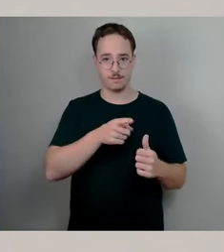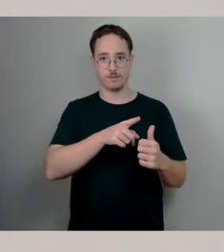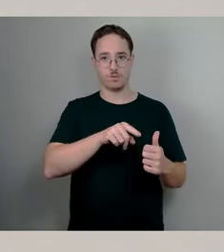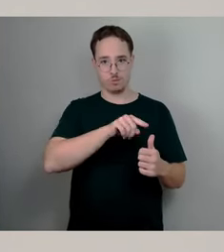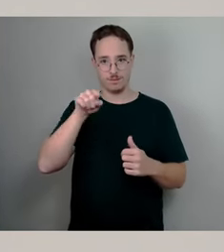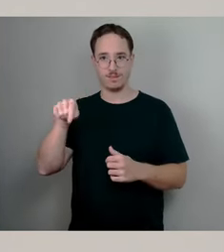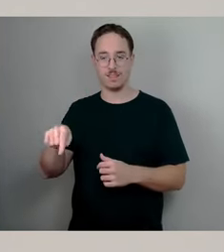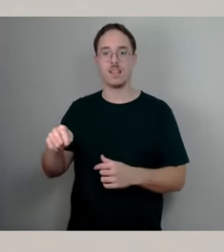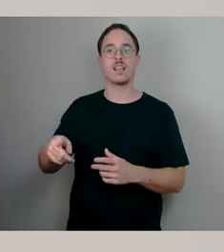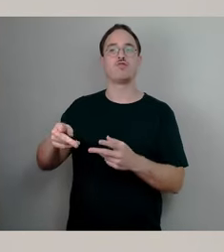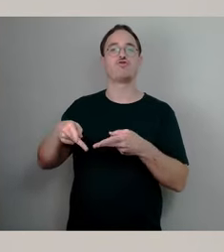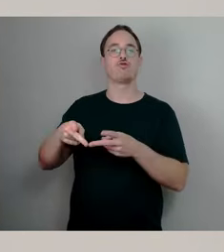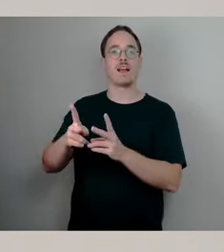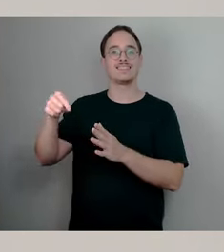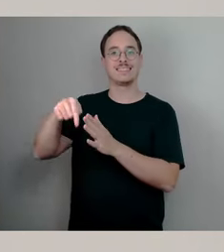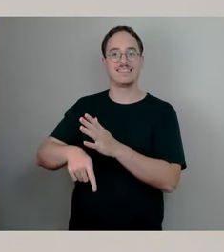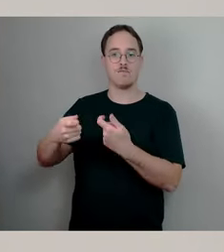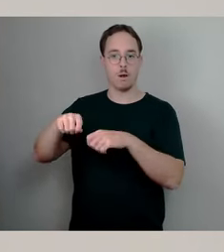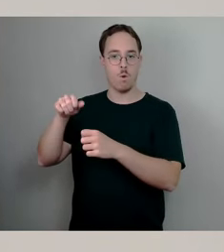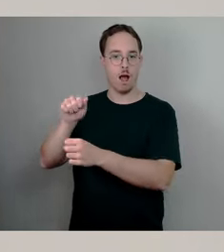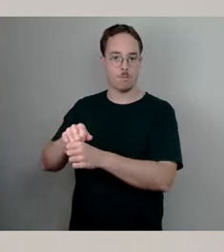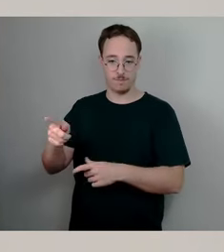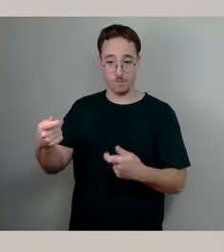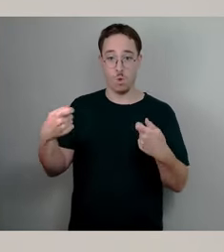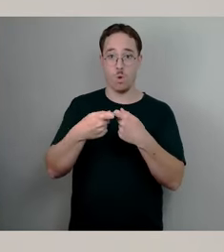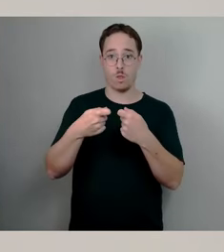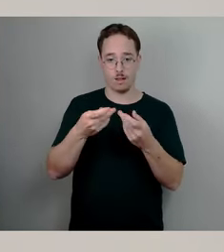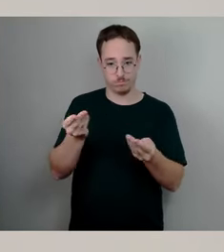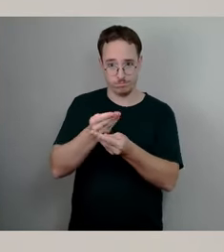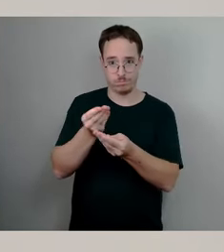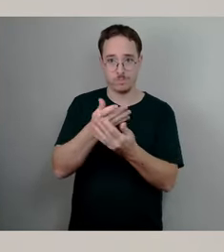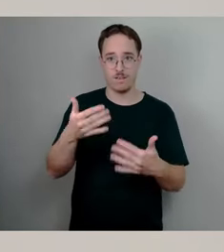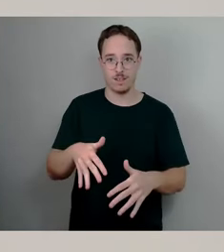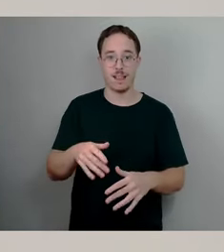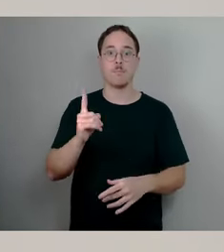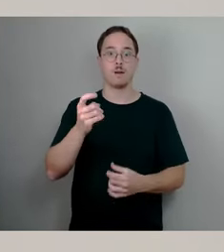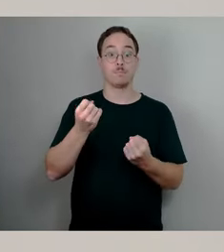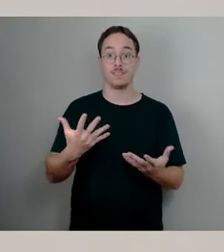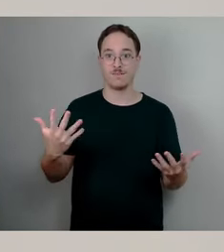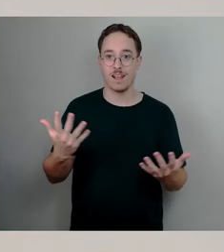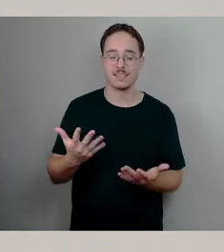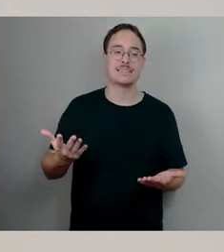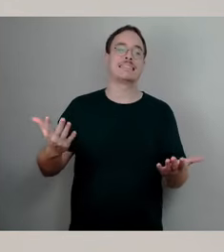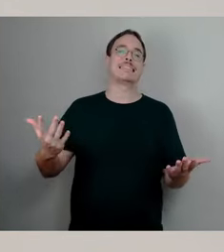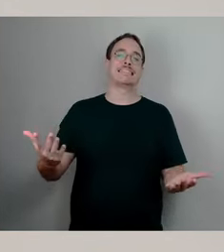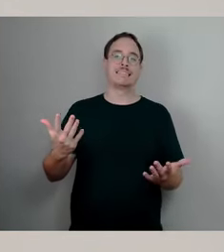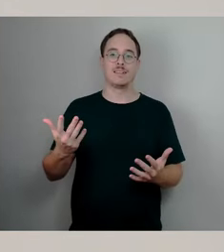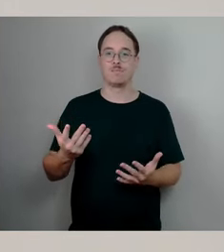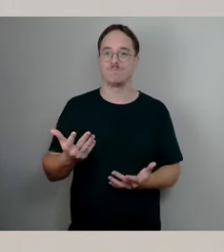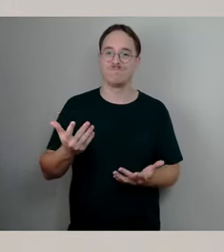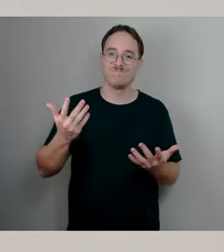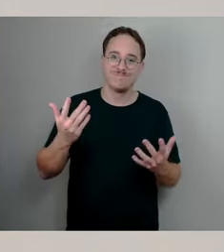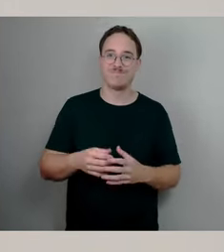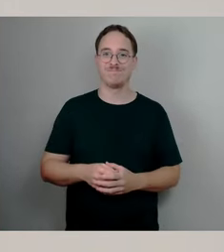ein Versehen passiert, nämlich, dass angesichts auch der Arbeitsbelastung nach dem Teil